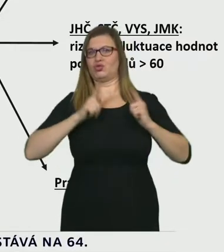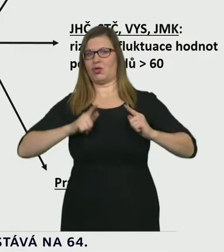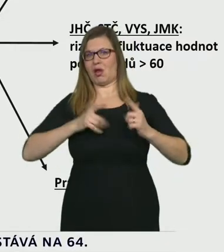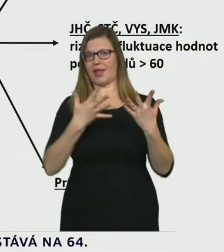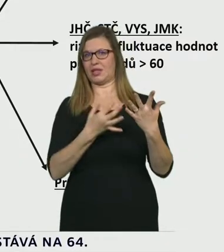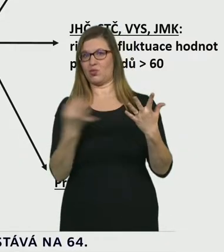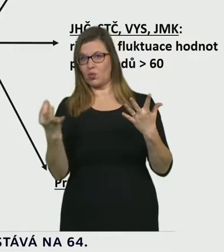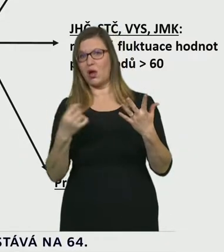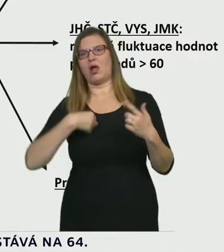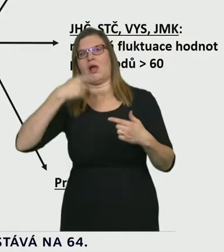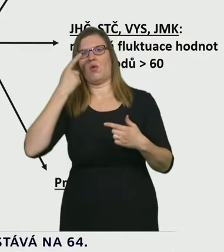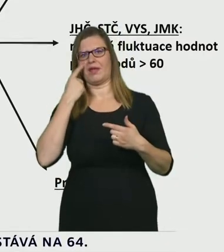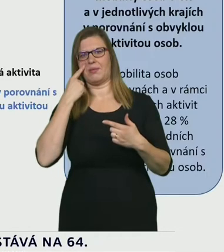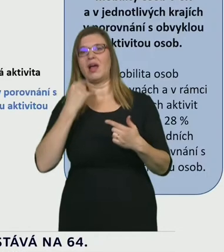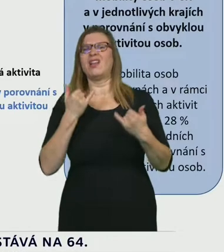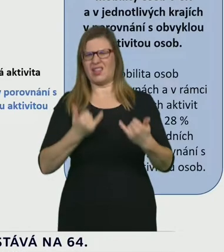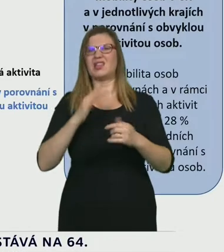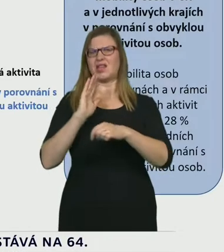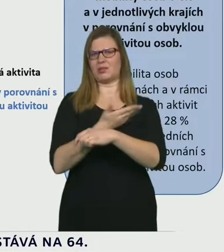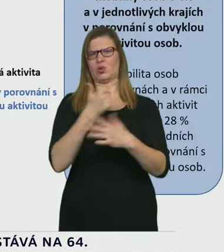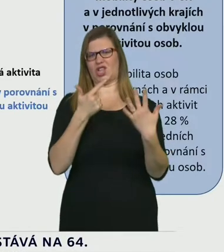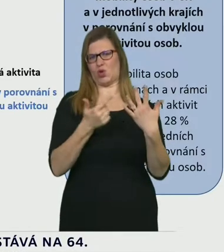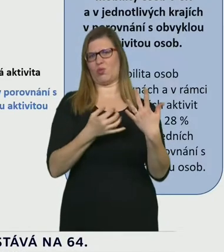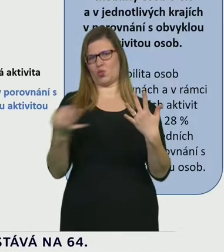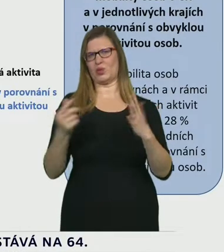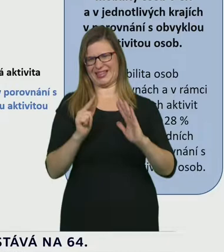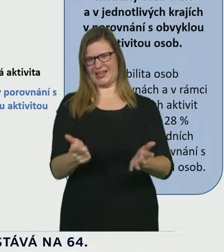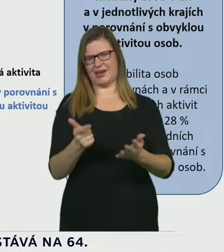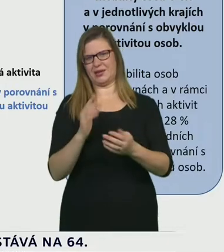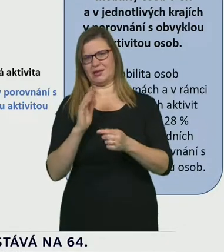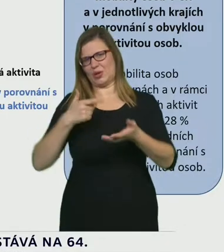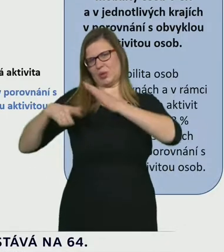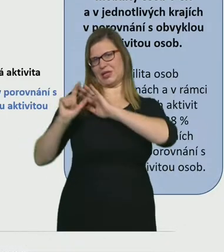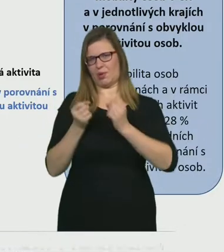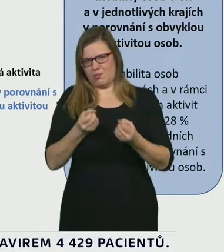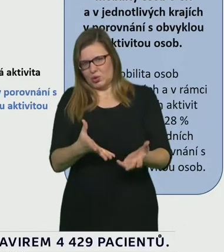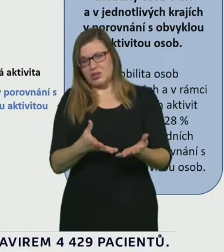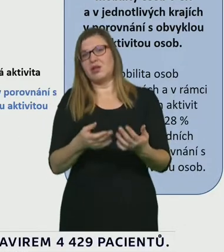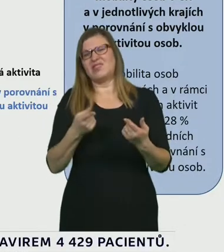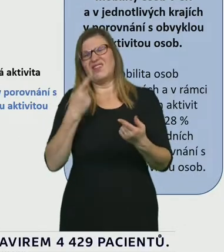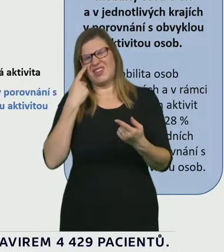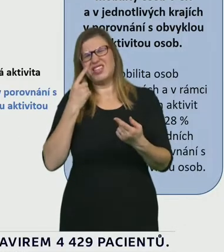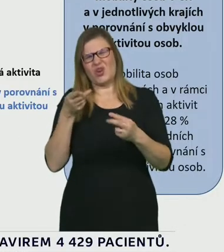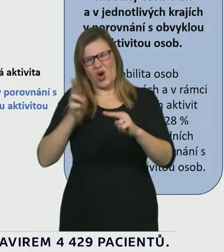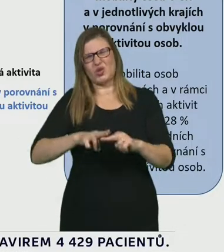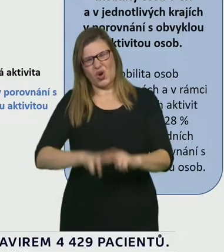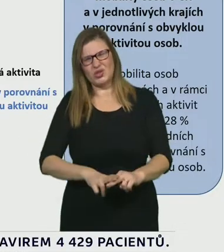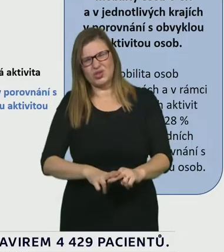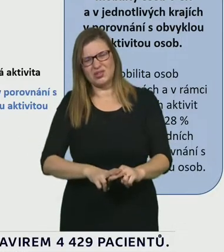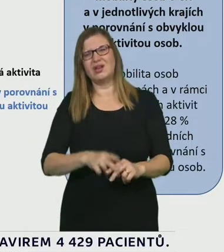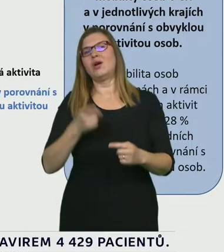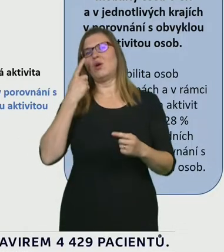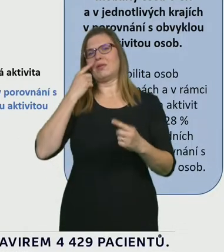ale toto je staženost Google Mobility Report, každý občan se může na to podívat, že ještě před nějakým týdnem, 14. dny,